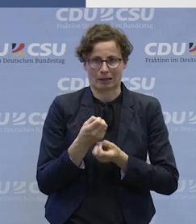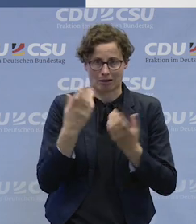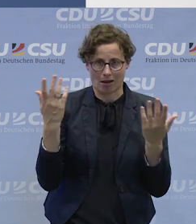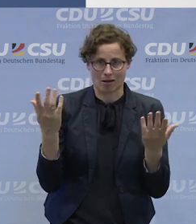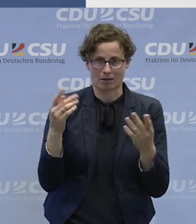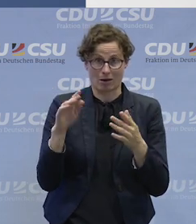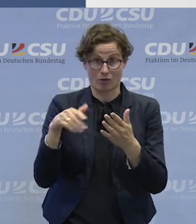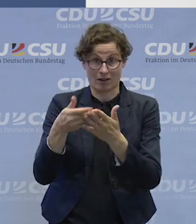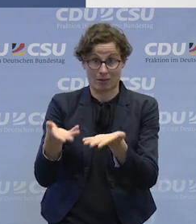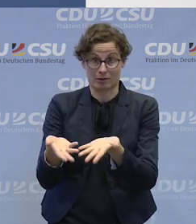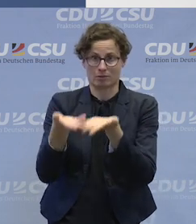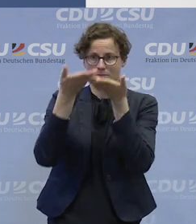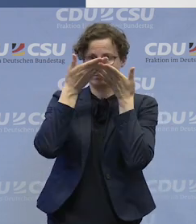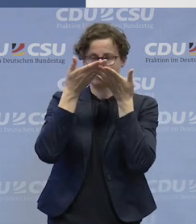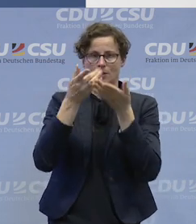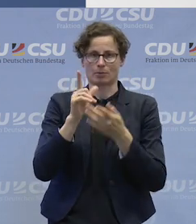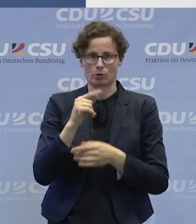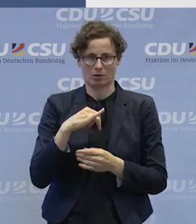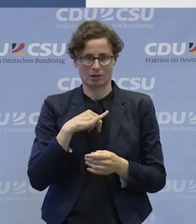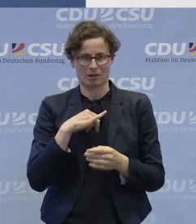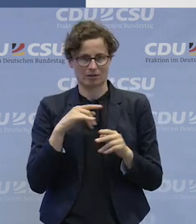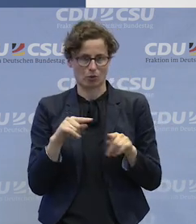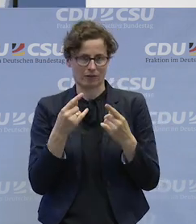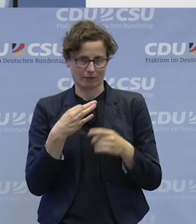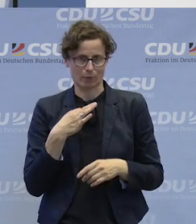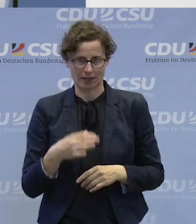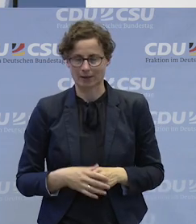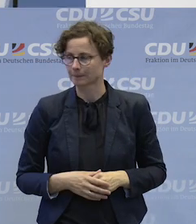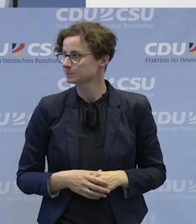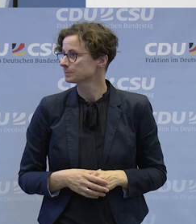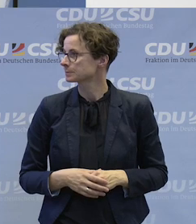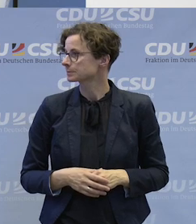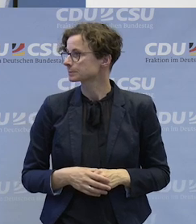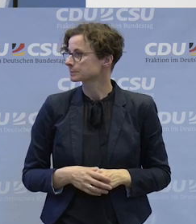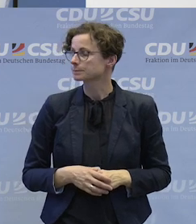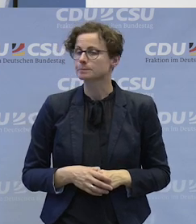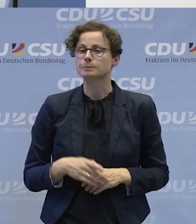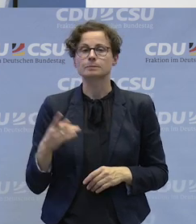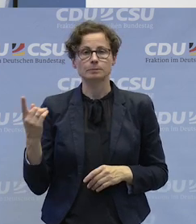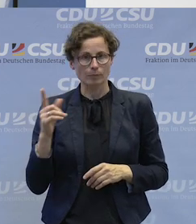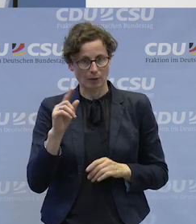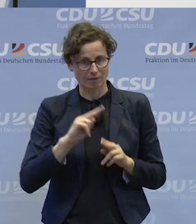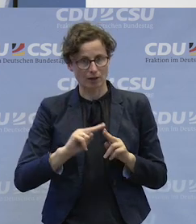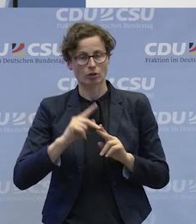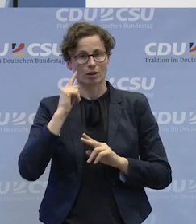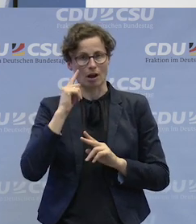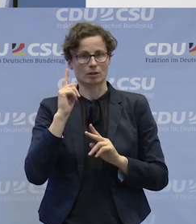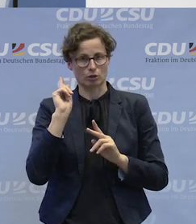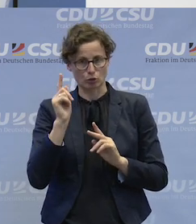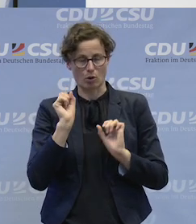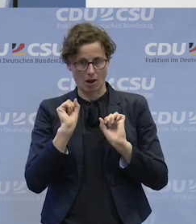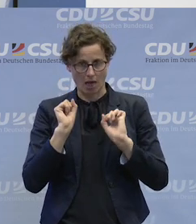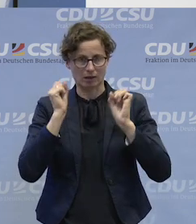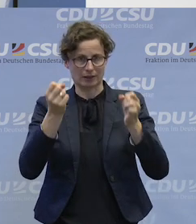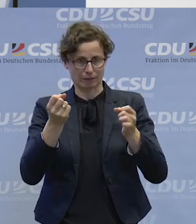wird, sehe ich da in gewisser Weise einen Interessenkonflikt. Aktive Werkstatträte im Betrieb, das ist unser Thema ja natürlich in